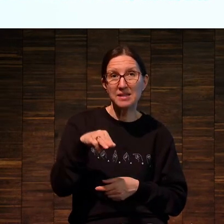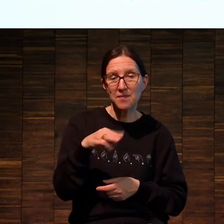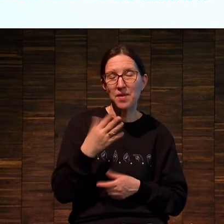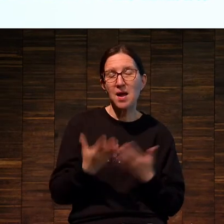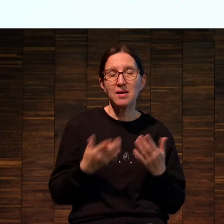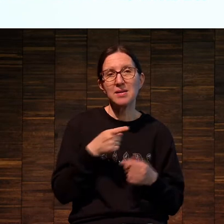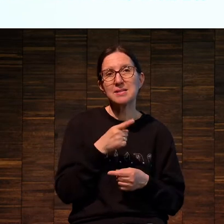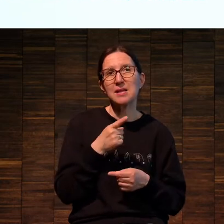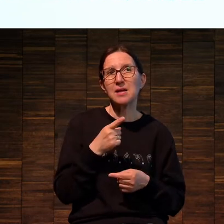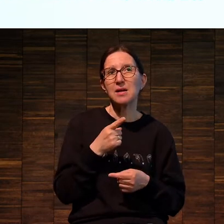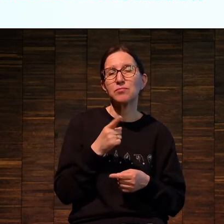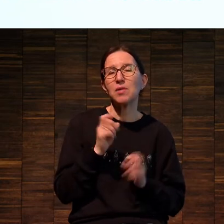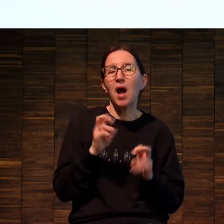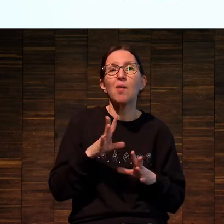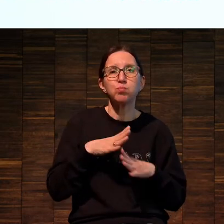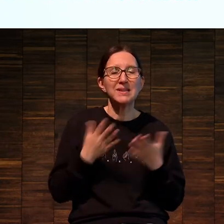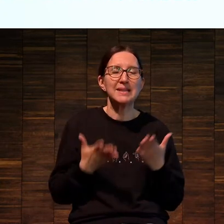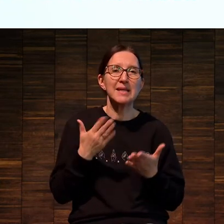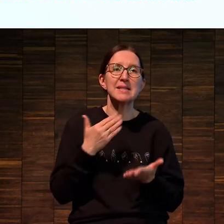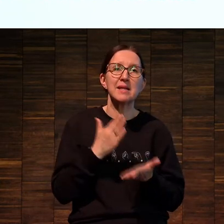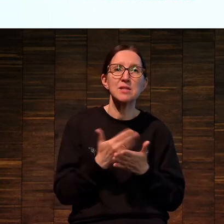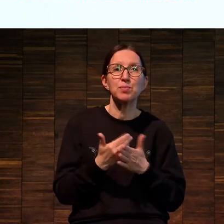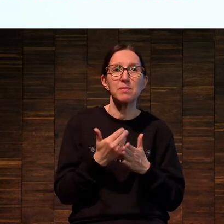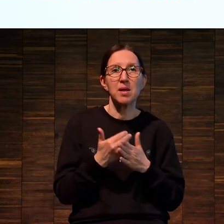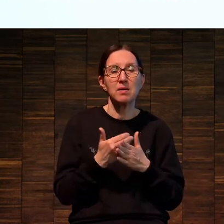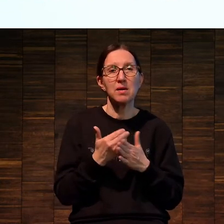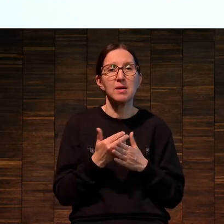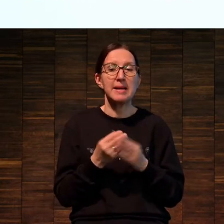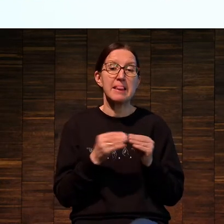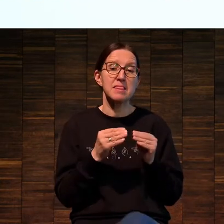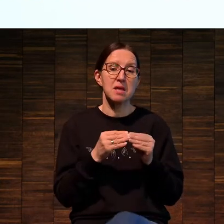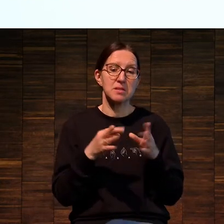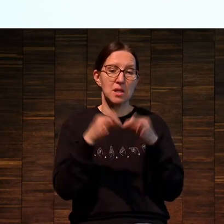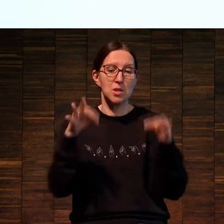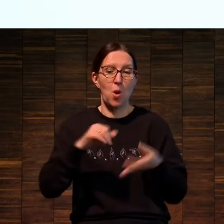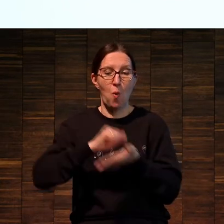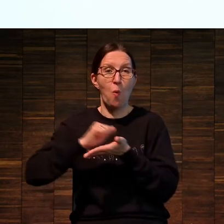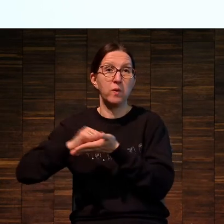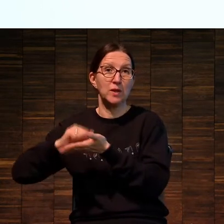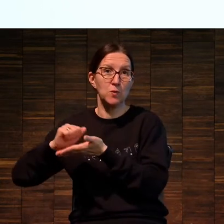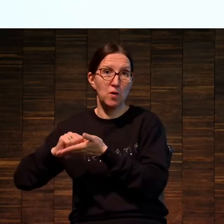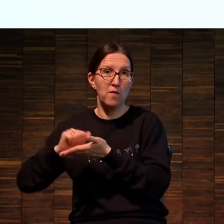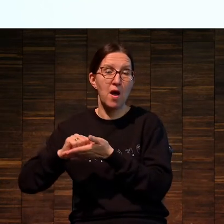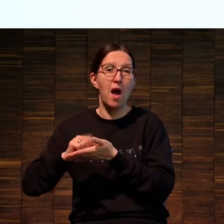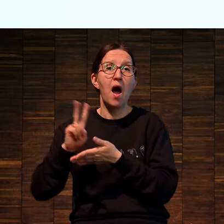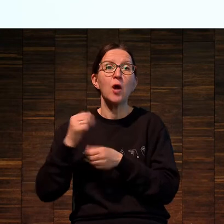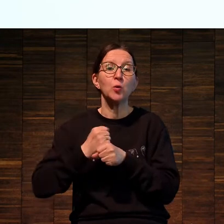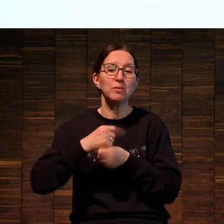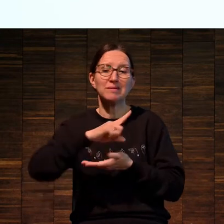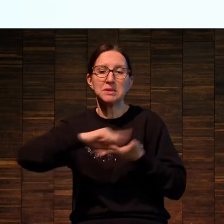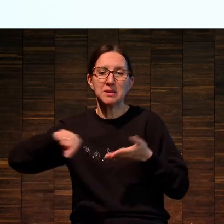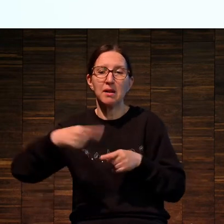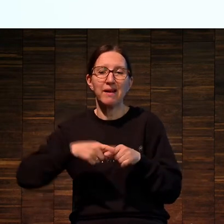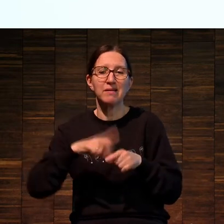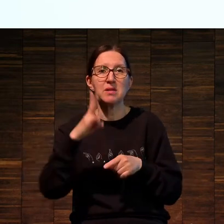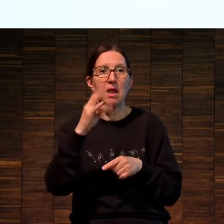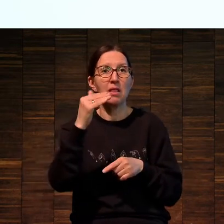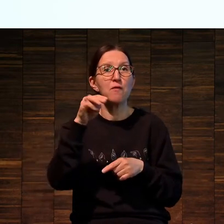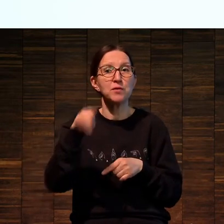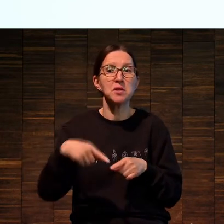есть десяток оттисков, и кто-то сделал NFT. Кому это будет принадлежать?